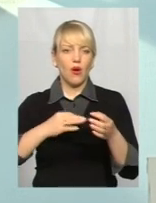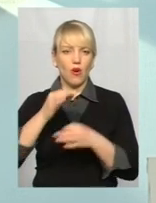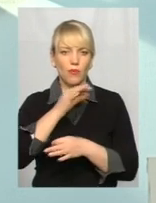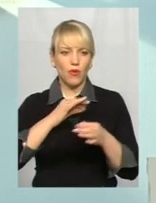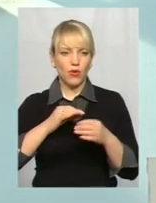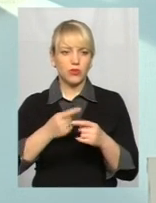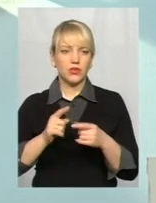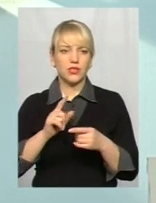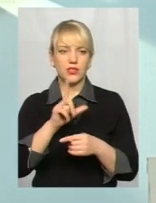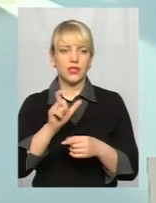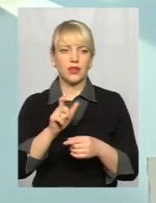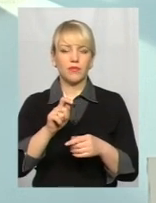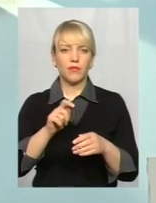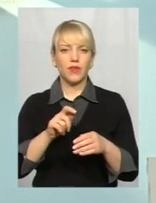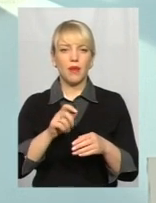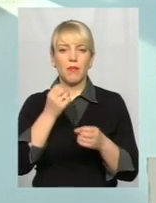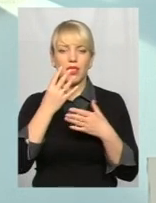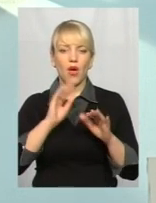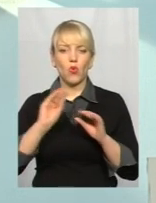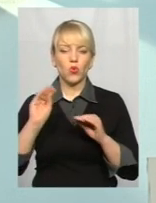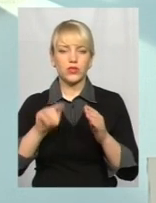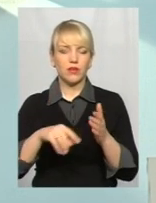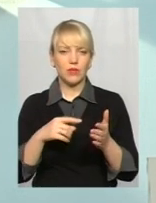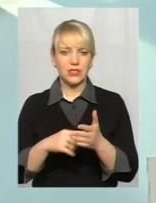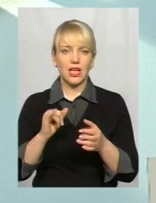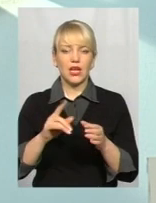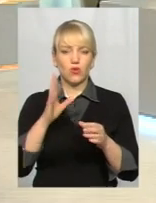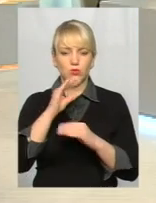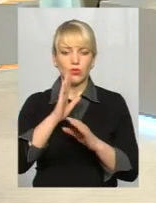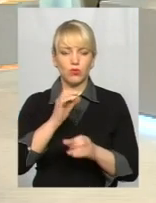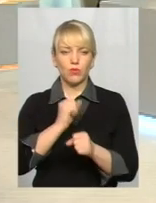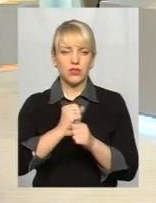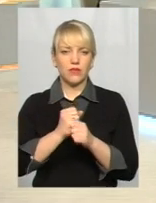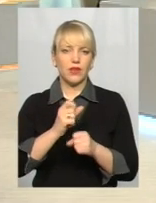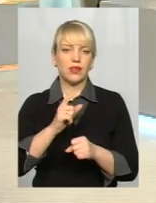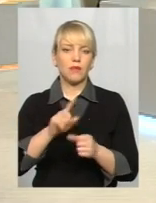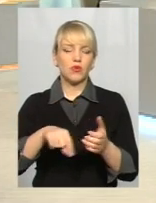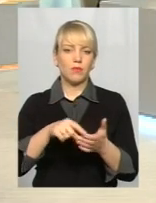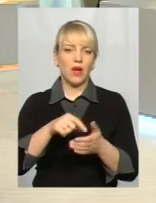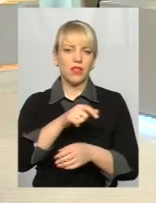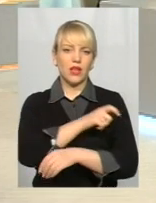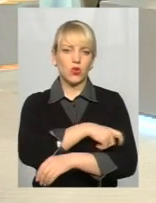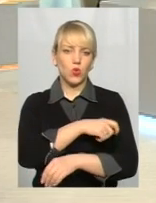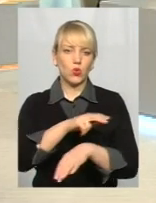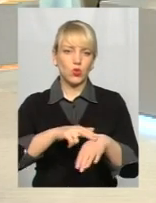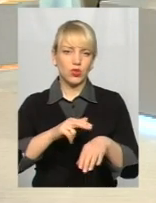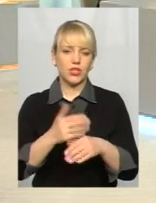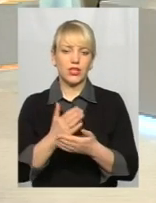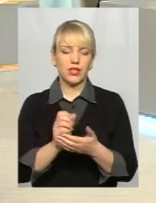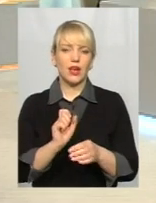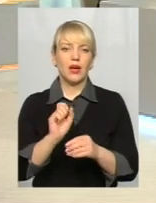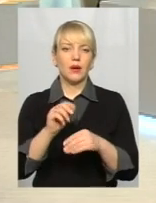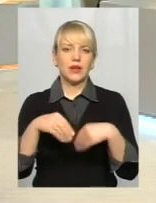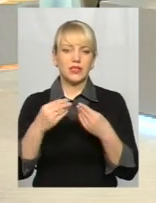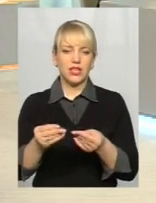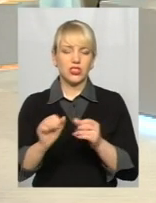екології та контролю за благоустрою міста. Зараз успішно почне працювати муніципальна дружина, є призначений керівник, набирається персонал,